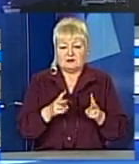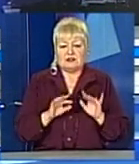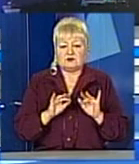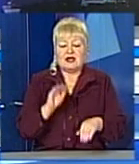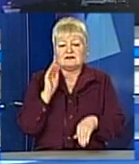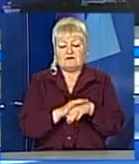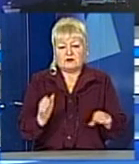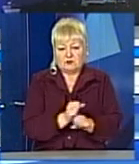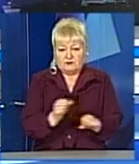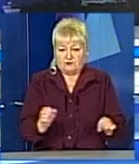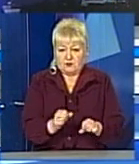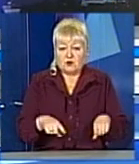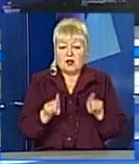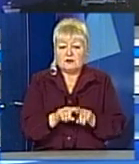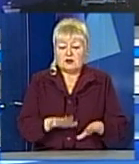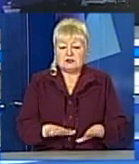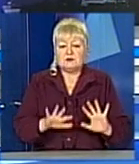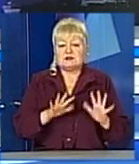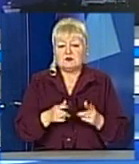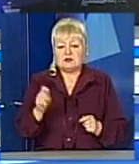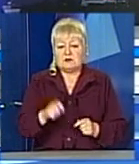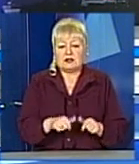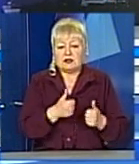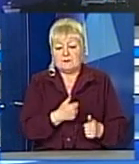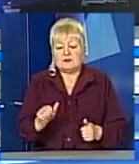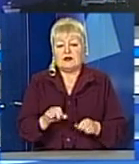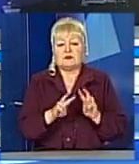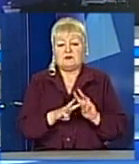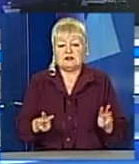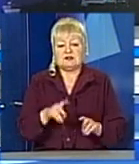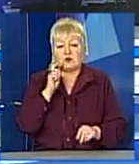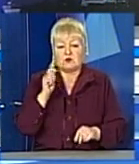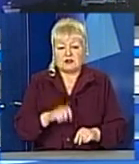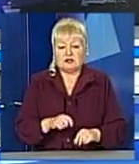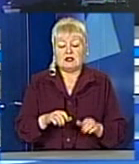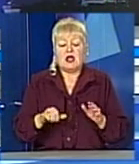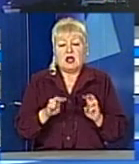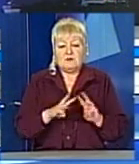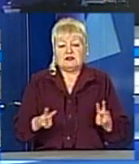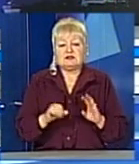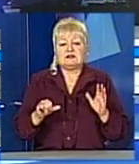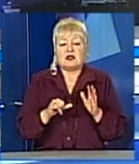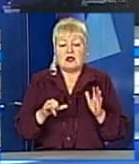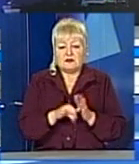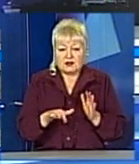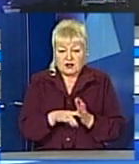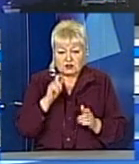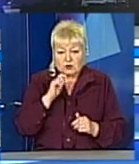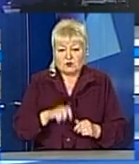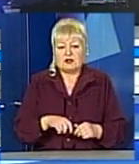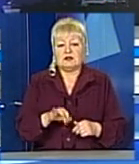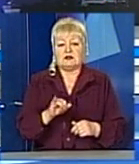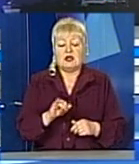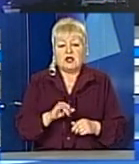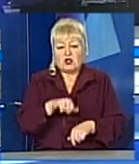за фактом вибуху. Також на місце події прибули прем'єр-міністр України Володимир Гройсман, міністр енергетики України Ігор Насалик. Та голова